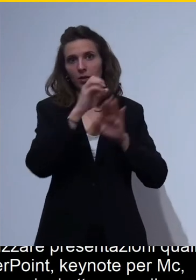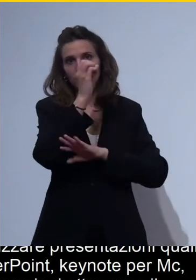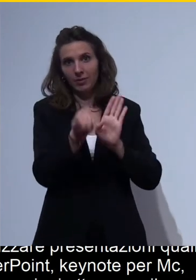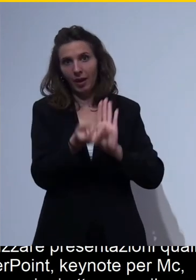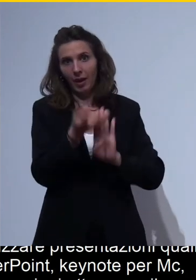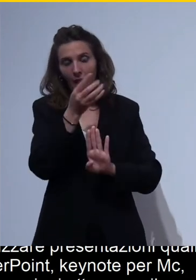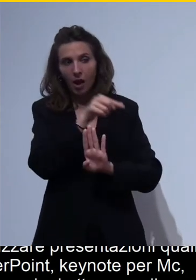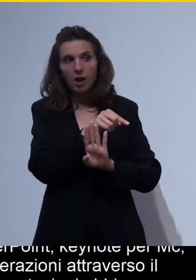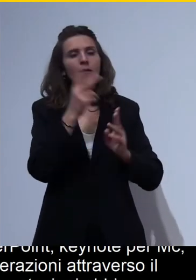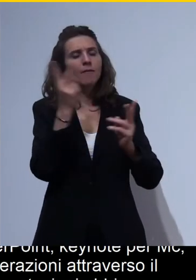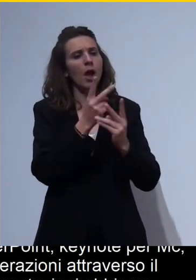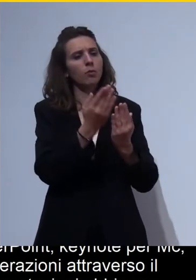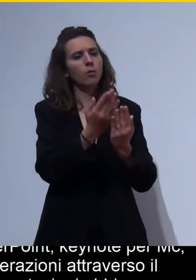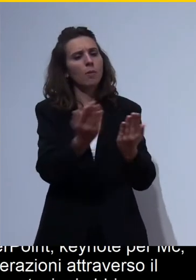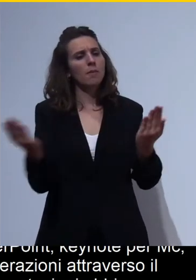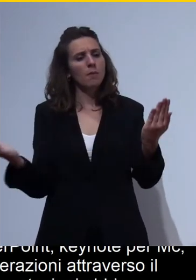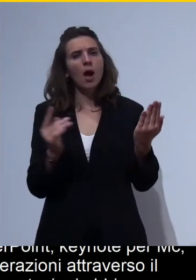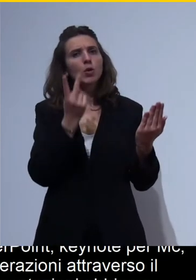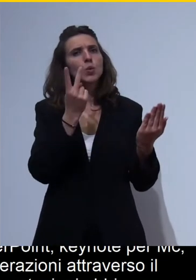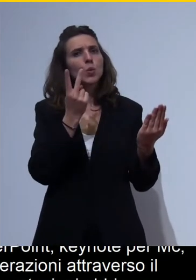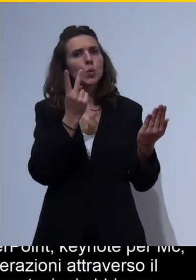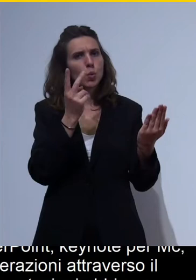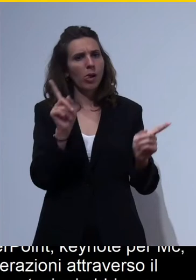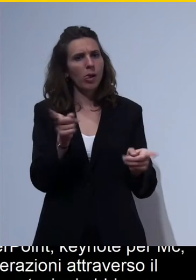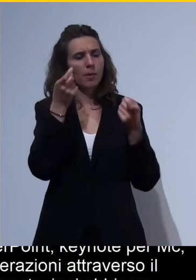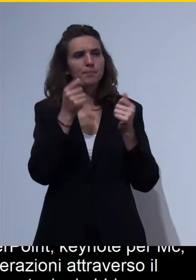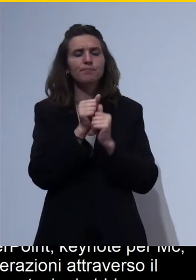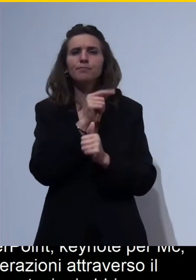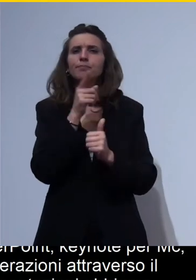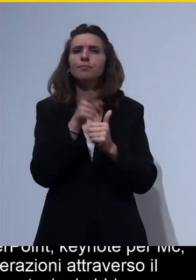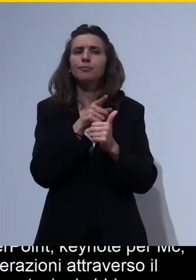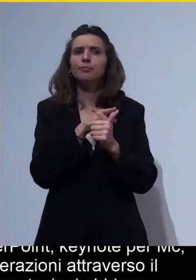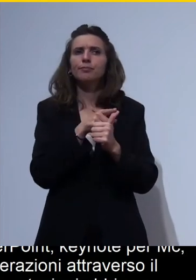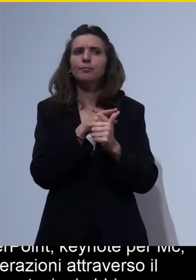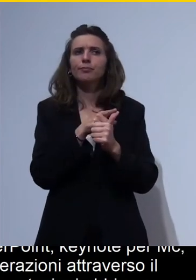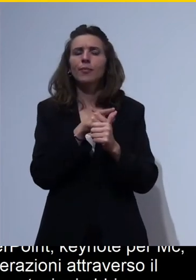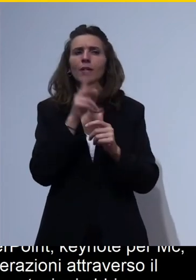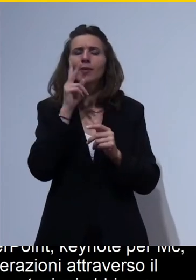e verificato due casi. Il primo, le presentazioni